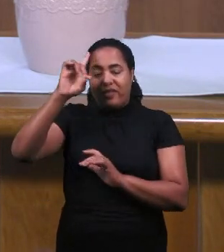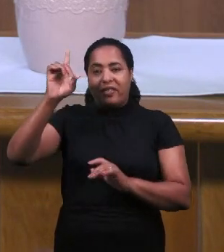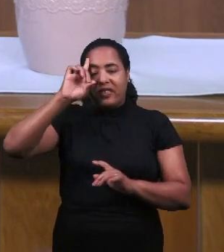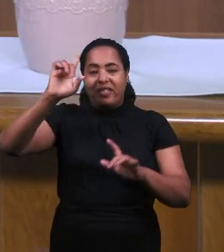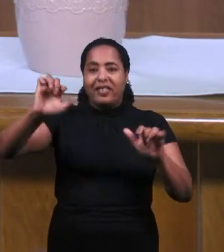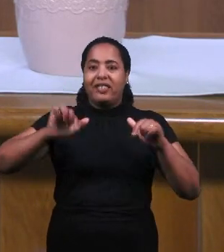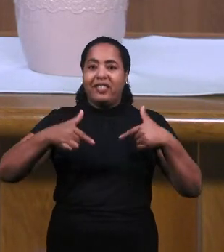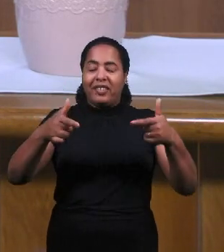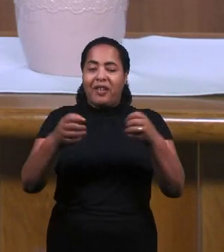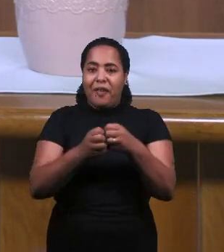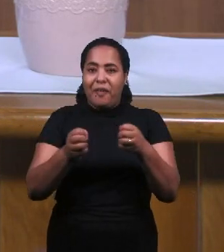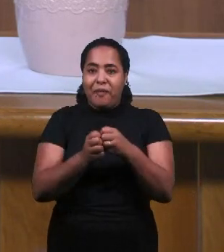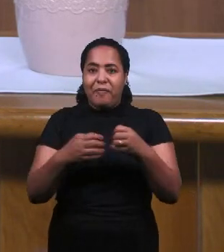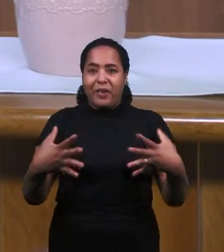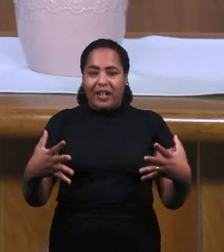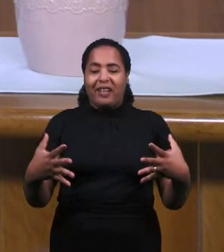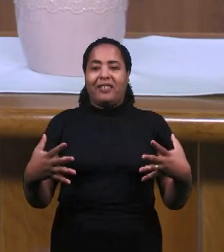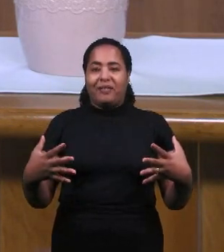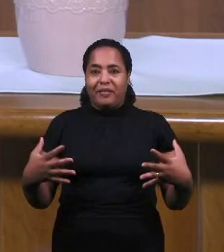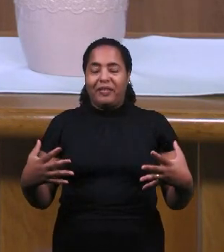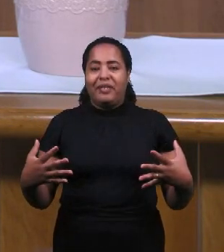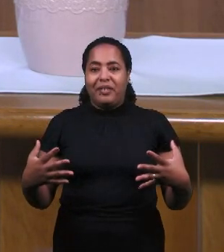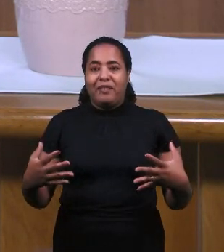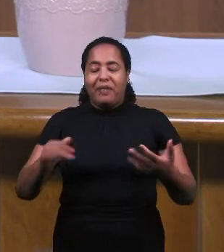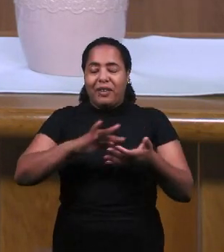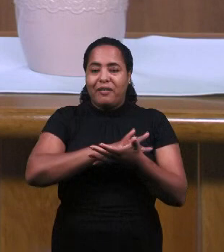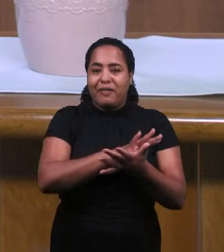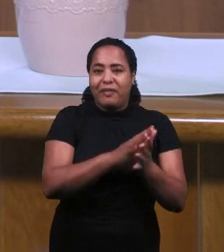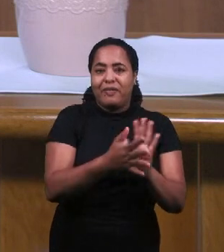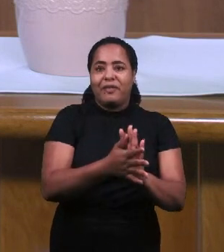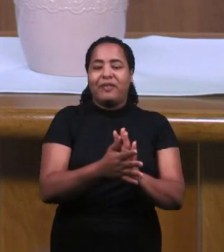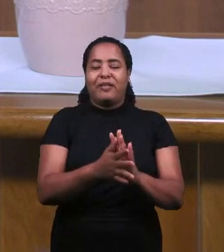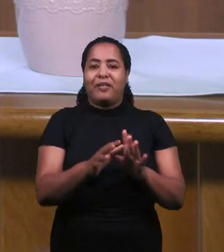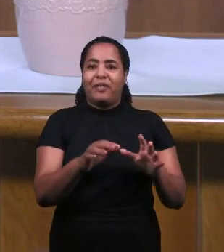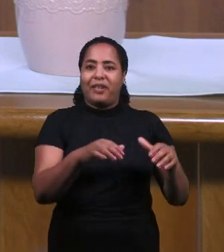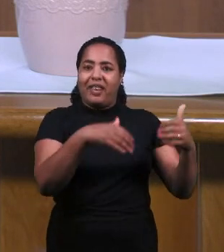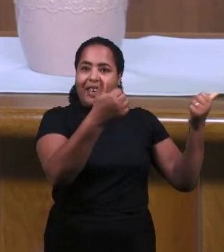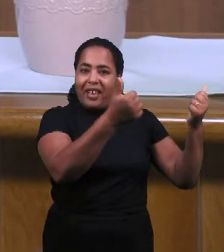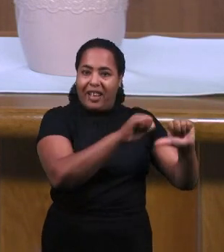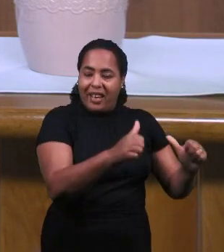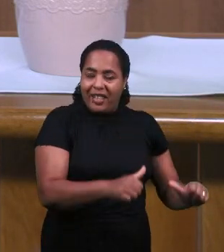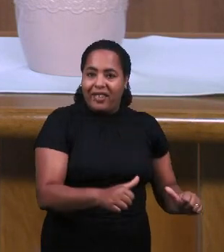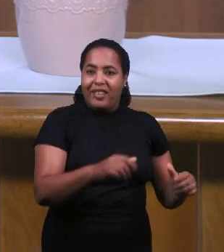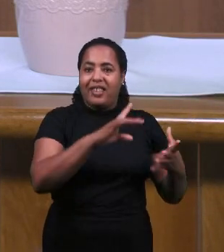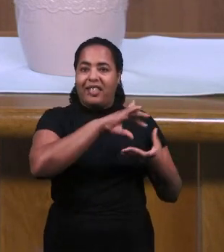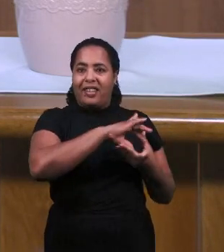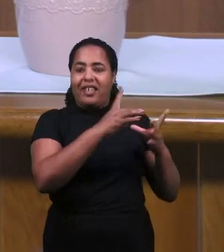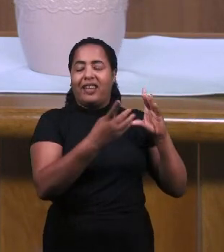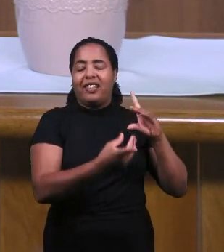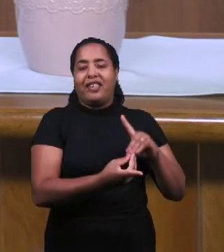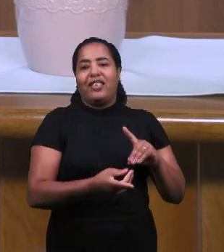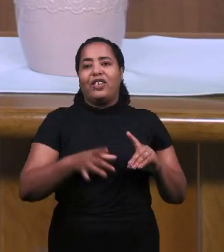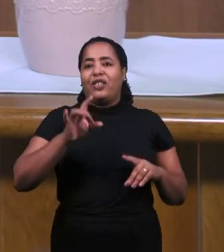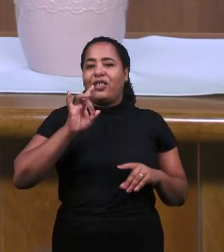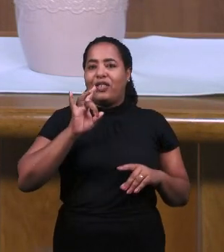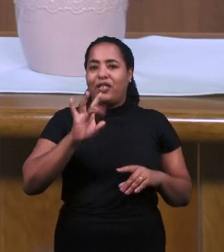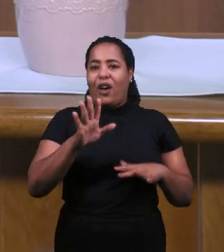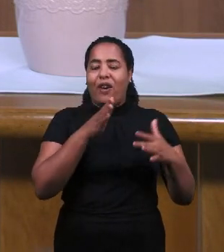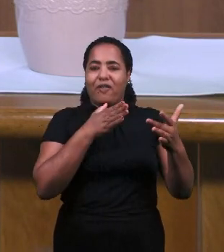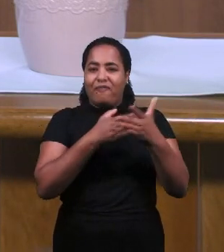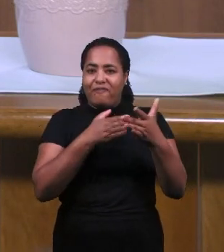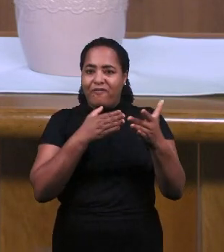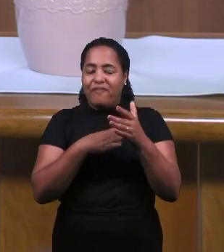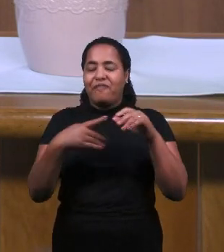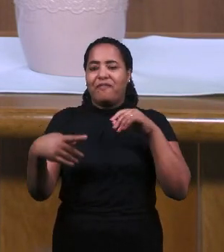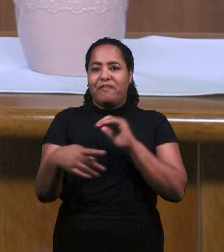Бог Будет Совершать Чудеса Для Того Чтобы Разрушить Идолопоклонство И Отступничество Только